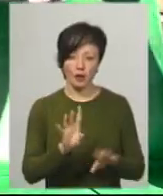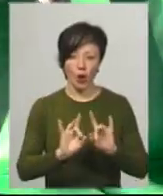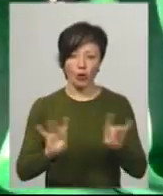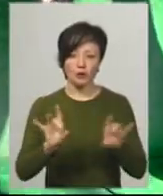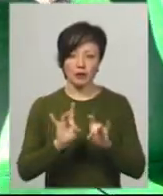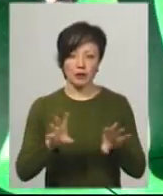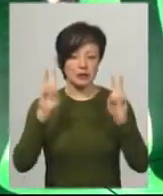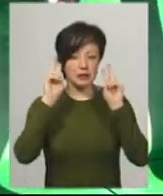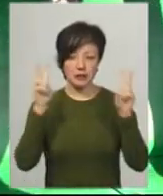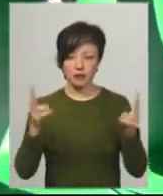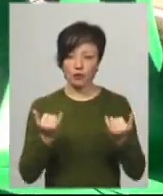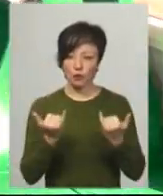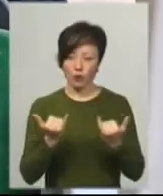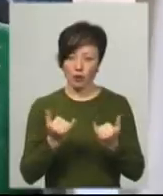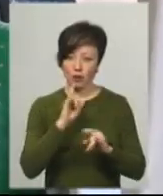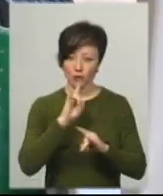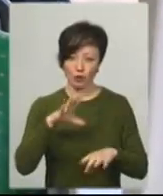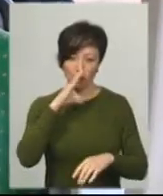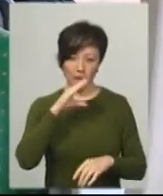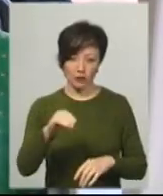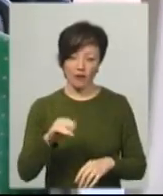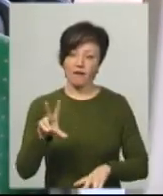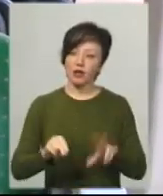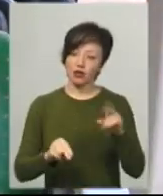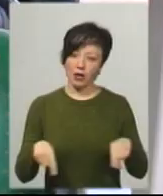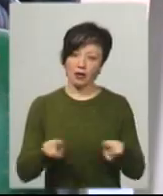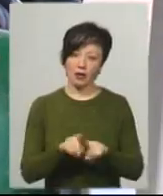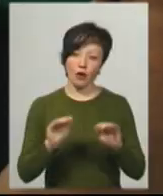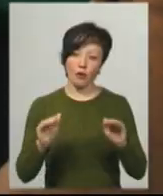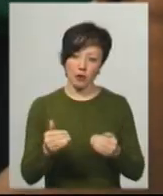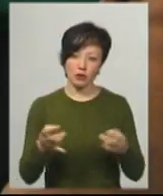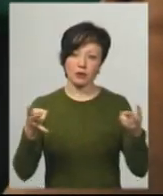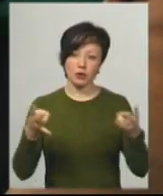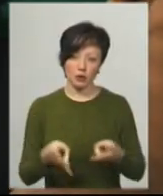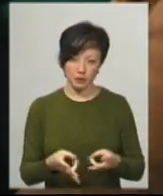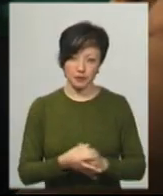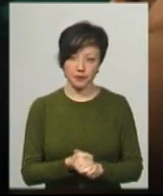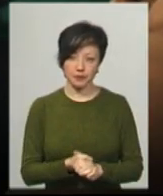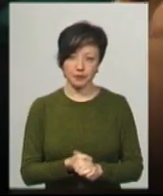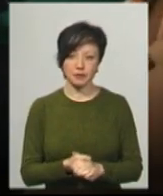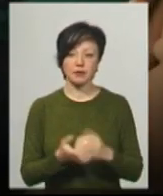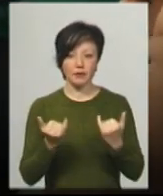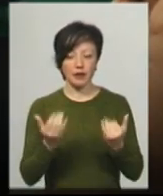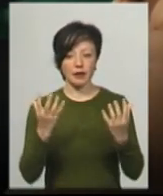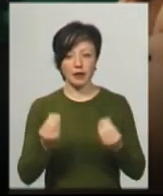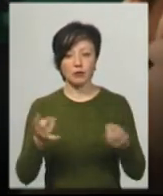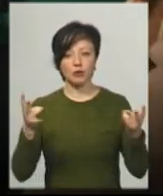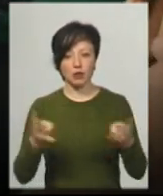розповідав, не знав, що від сьогодні не курсуватимуть маршрутки. Та вважає такі обмеження на часі. Думаю, що на даний момент вже потрібно.